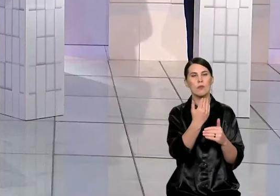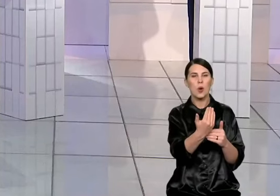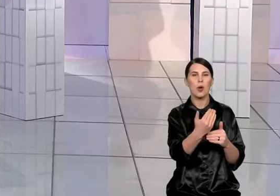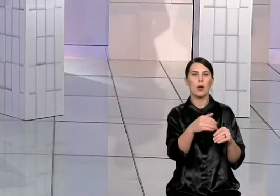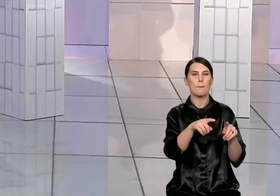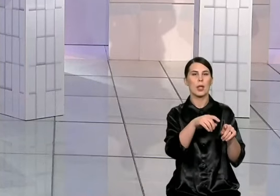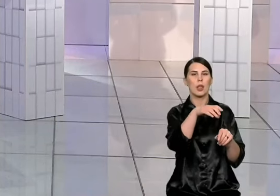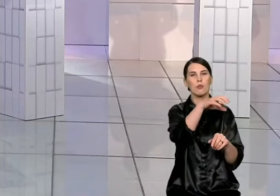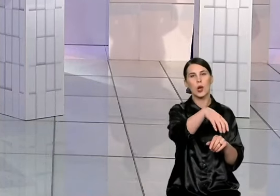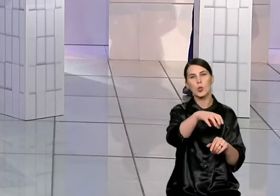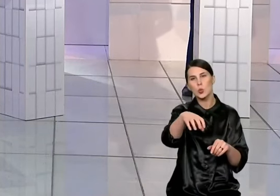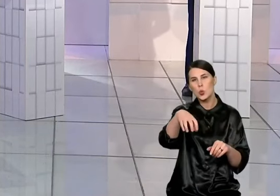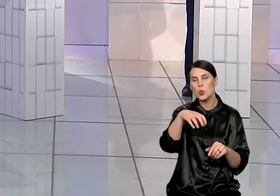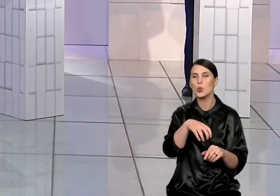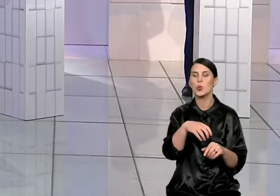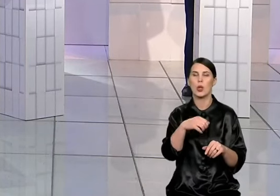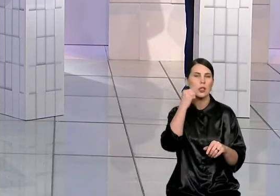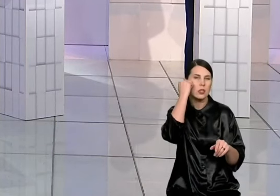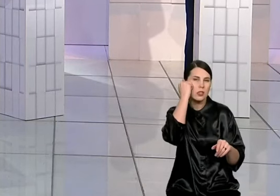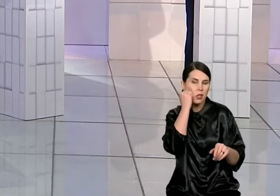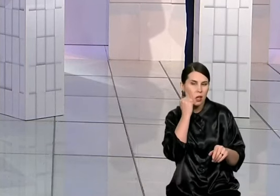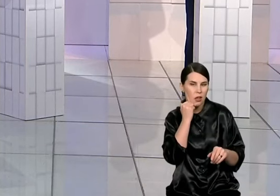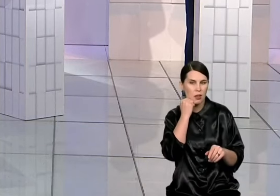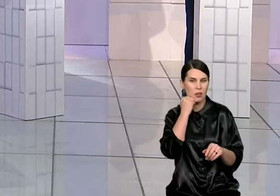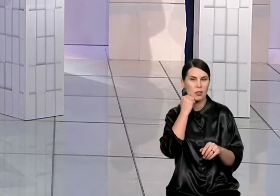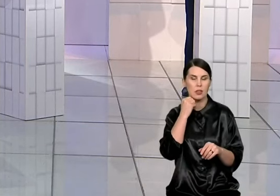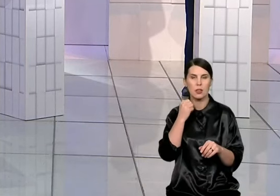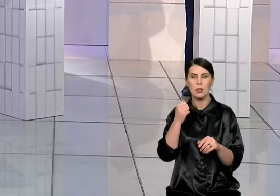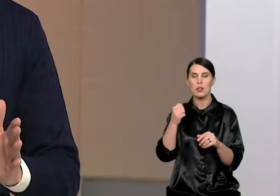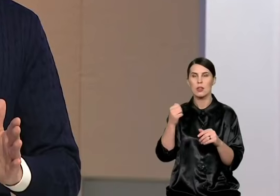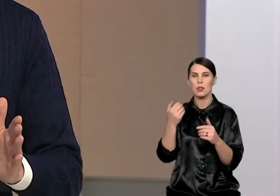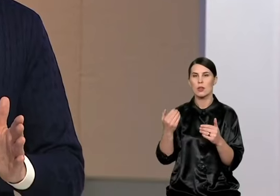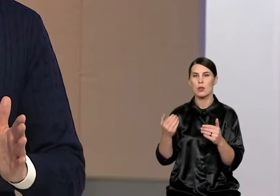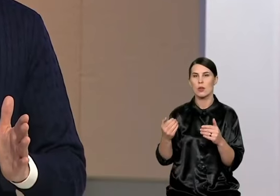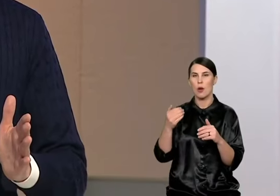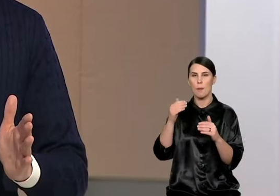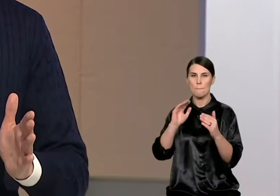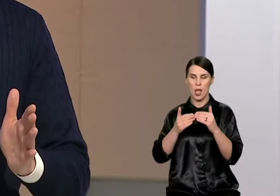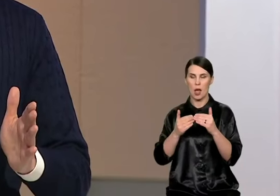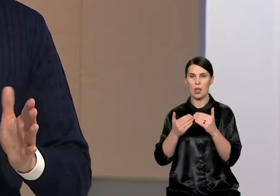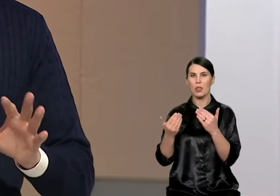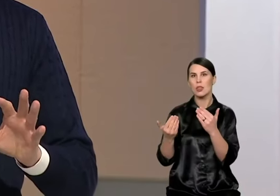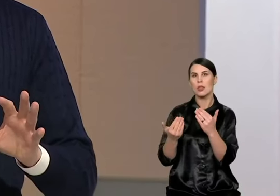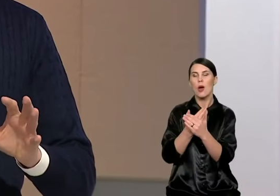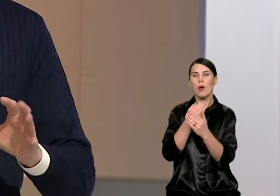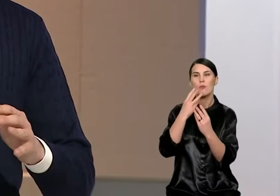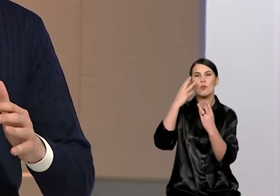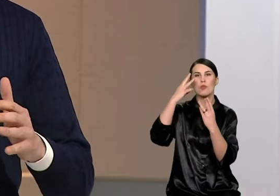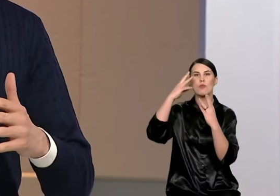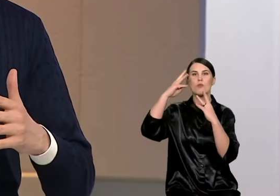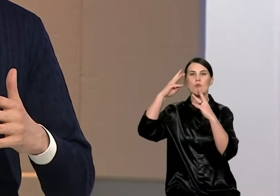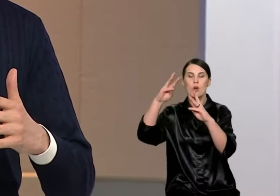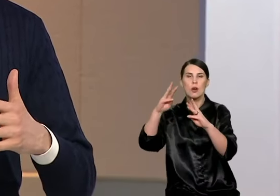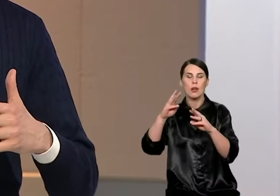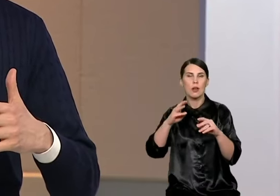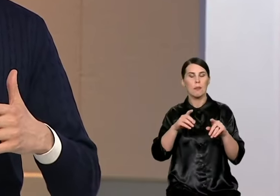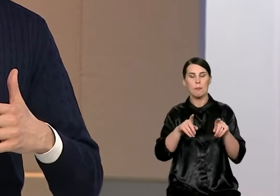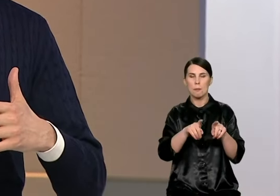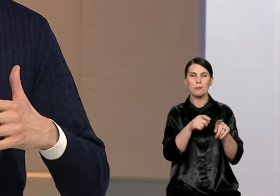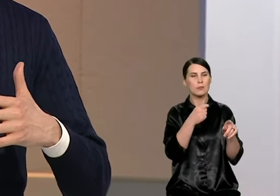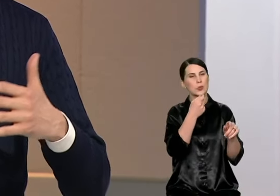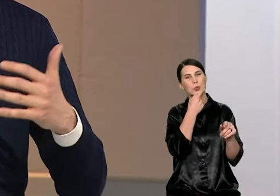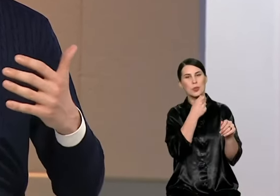nepakankamas parčiai augančią miestui. Miesto bidžetas yra 1,2 miliardų eurų. Papildomai buvo priimtas sprendimas,